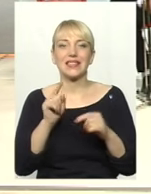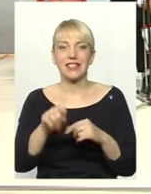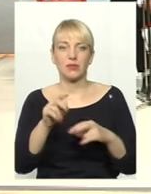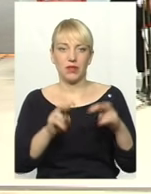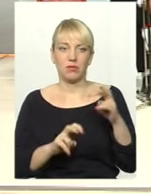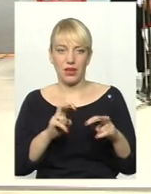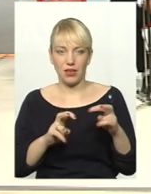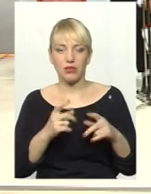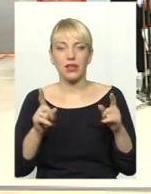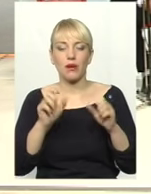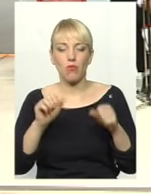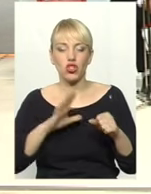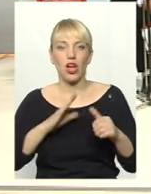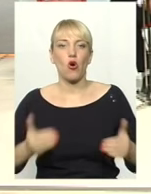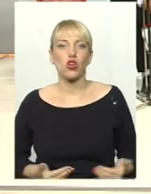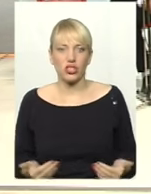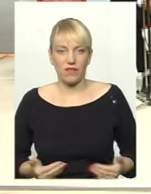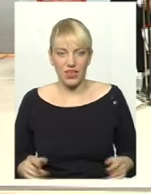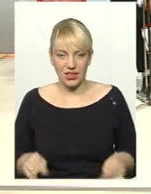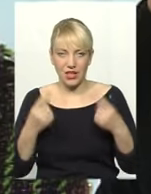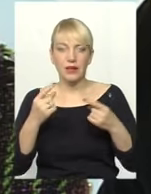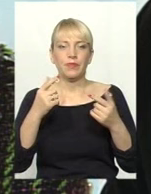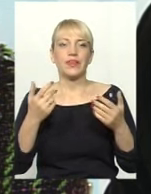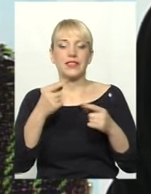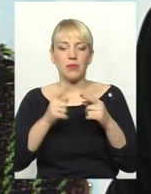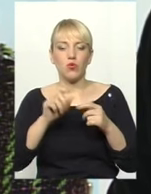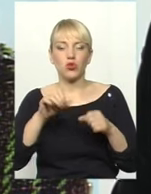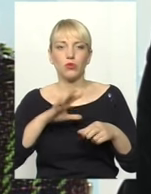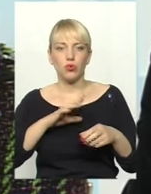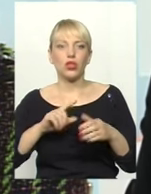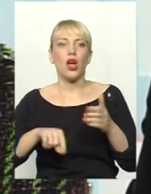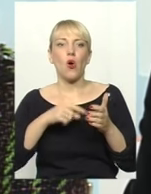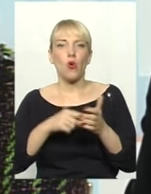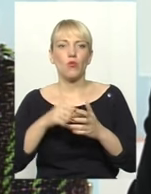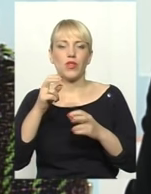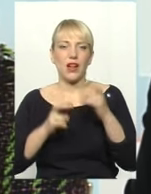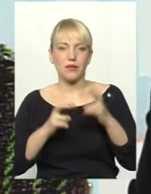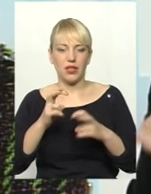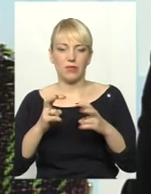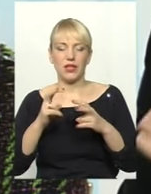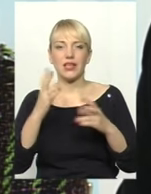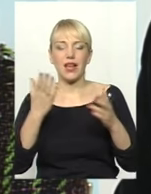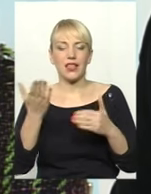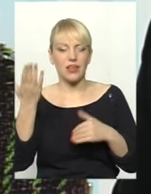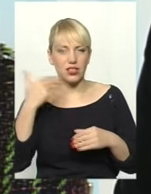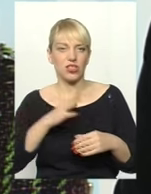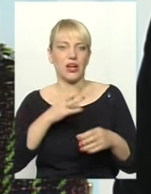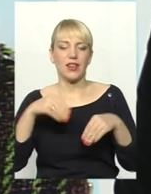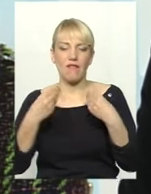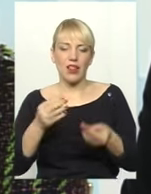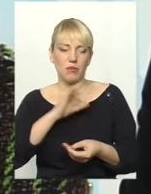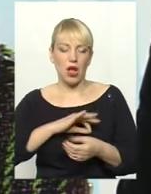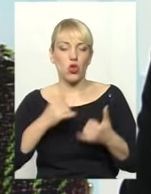комунальні підприємства, які працювали, надавали прибуток, розумієте. Але сьогодні вони з